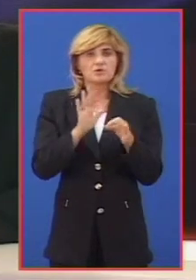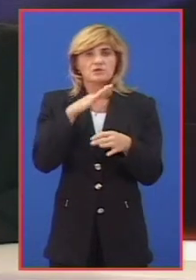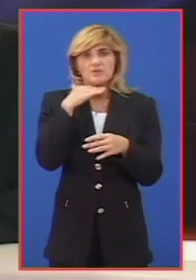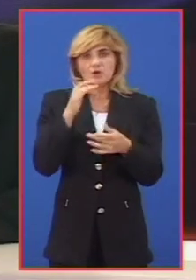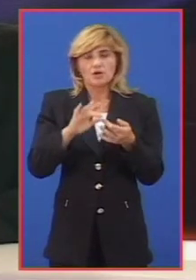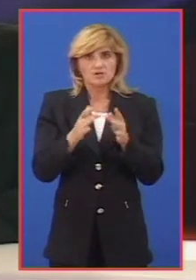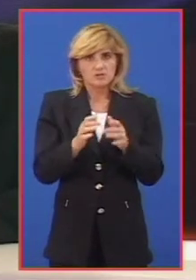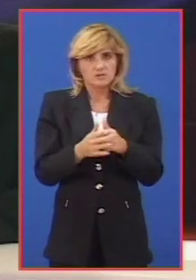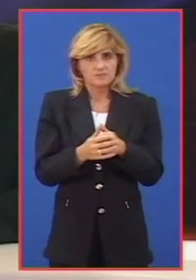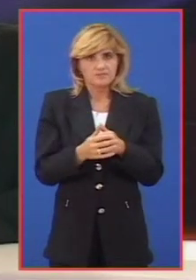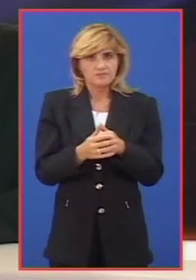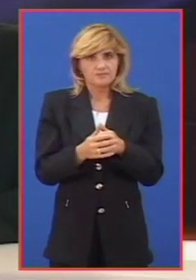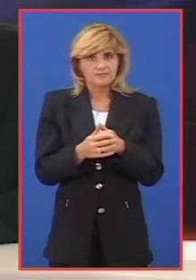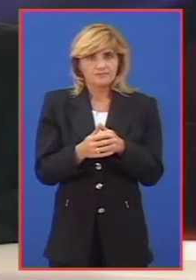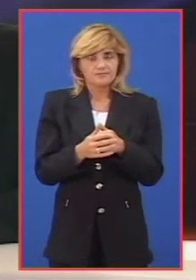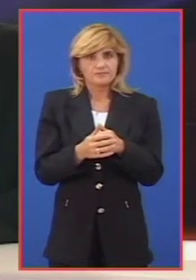proizvajnih